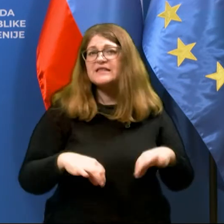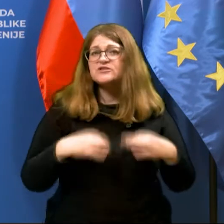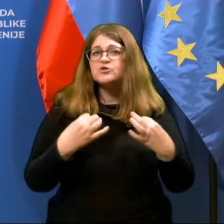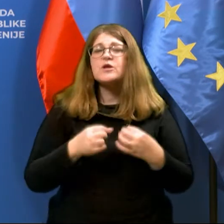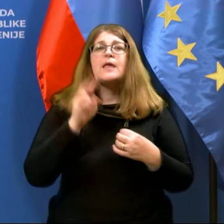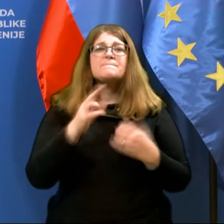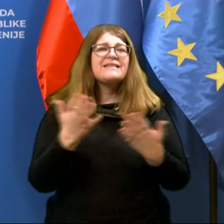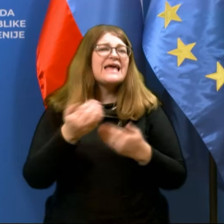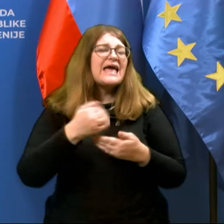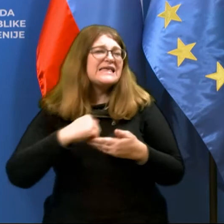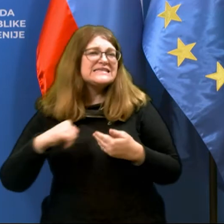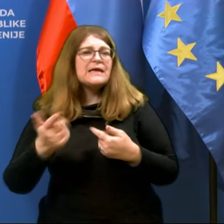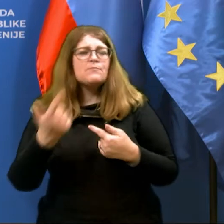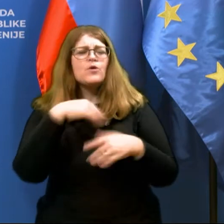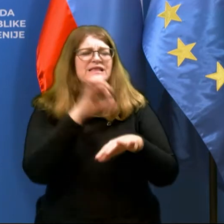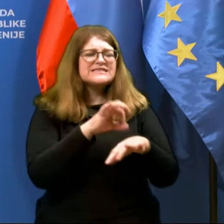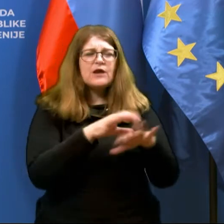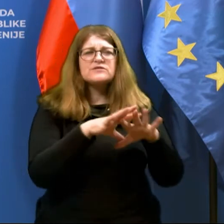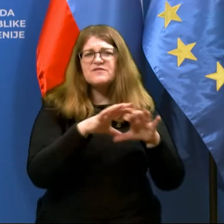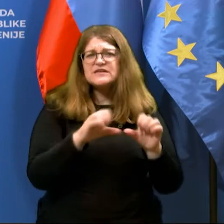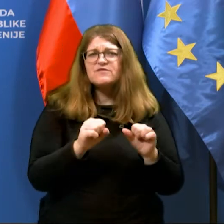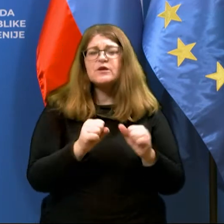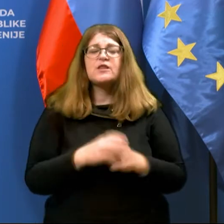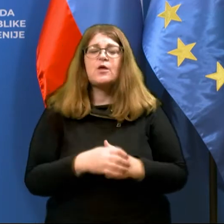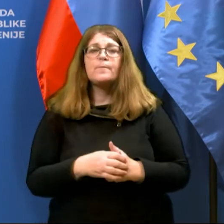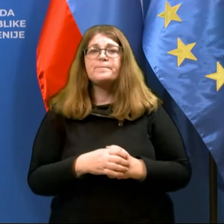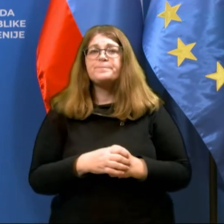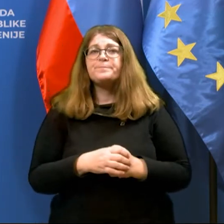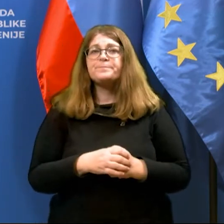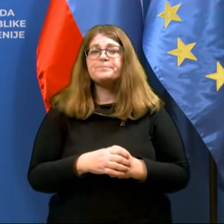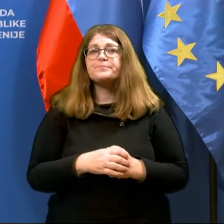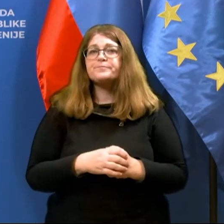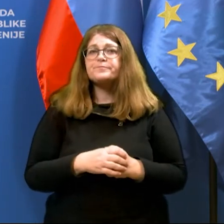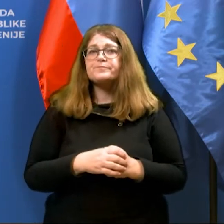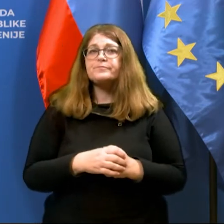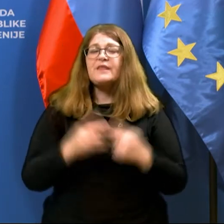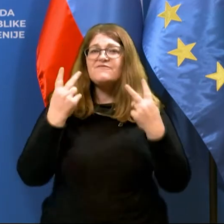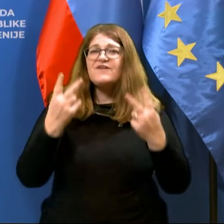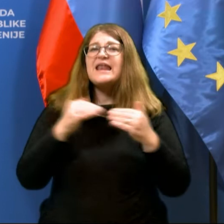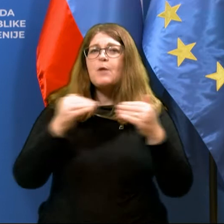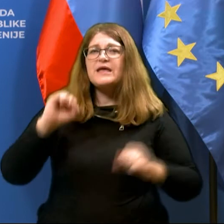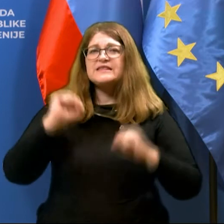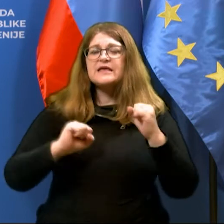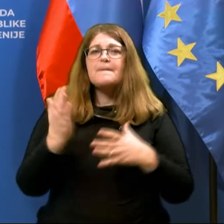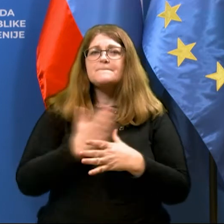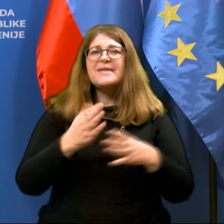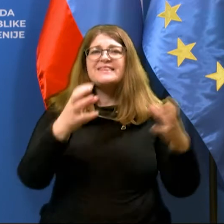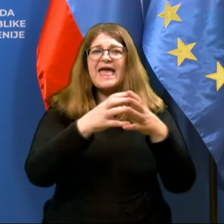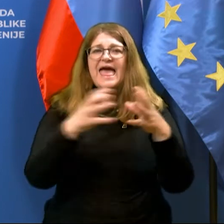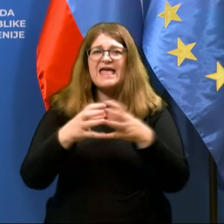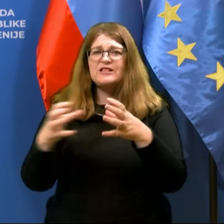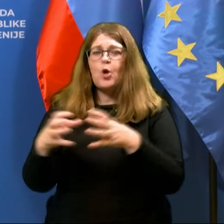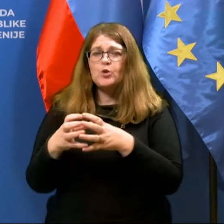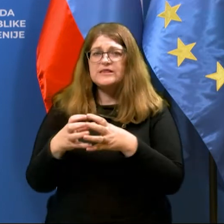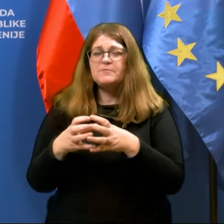imajo seveda nekaj zjem od zdravstvenih storitev in podobno, velja pa omejitev gibanja med administrativnim enotami, ki